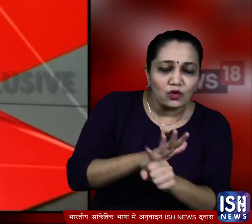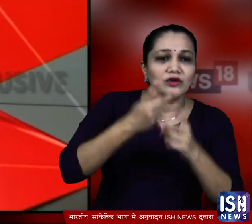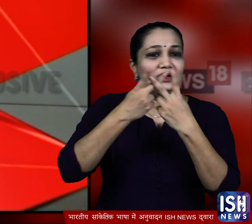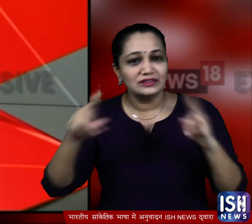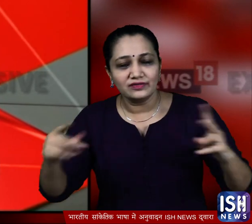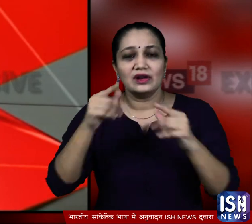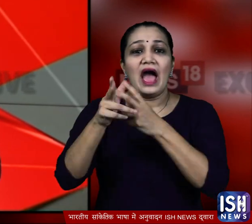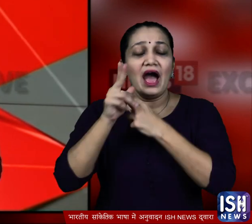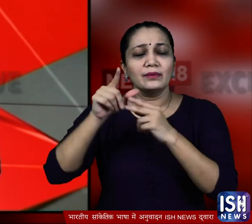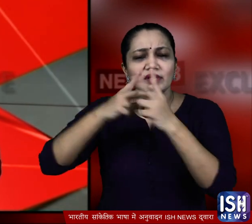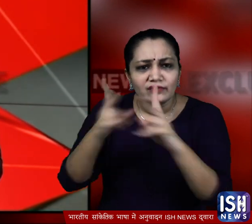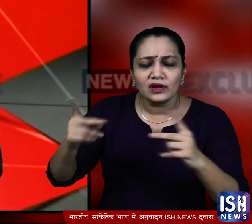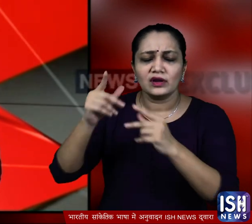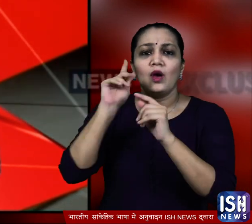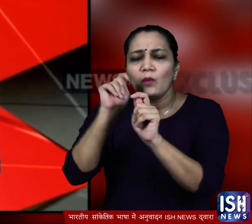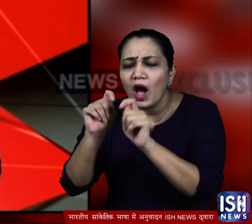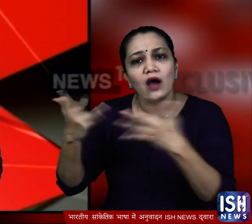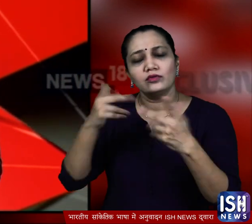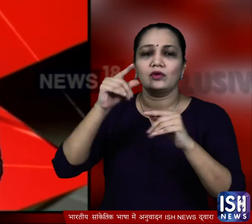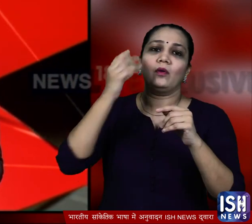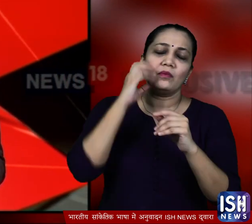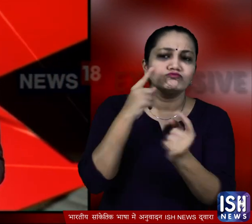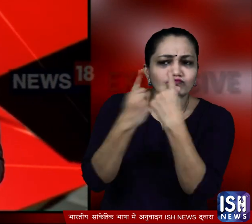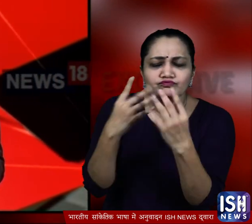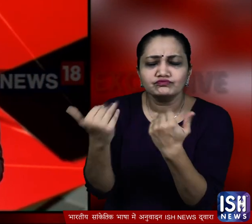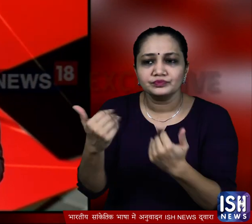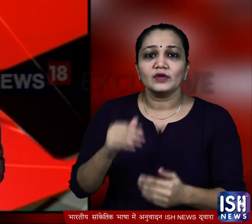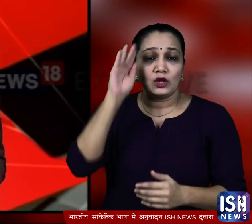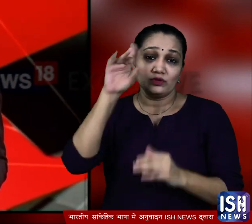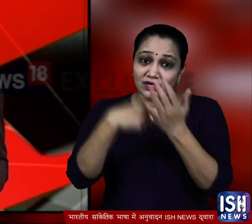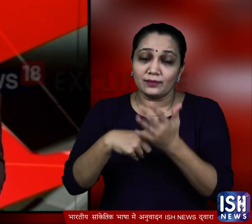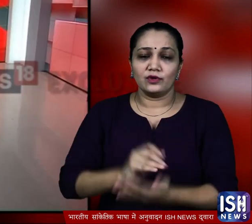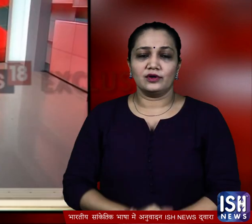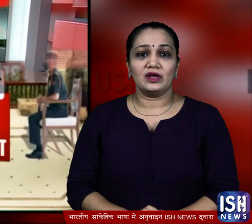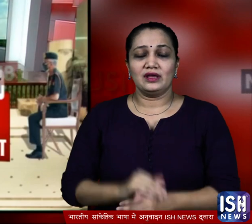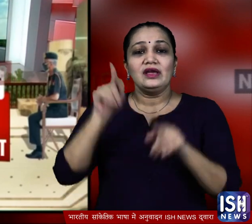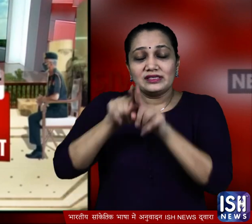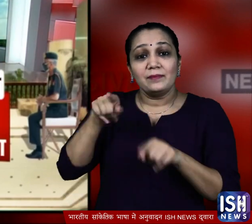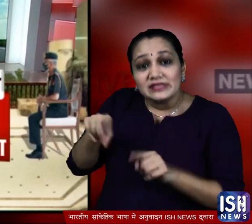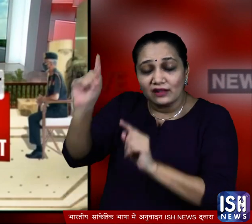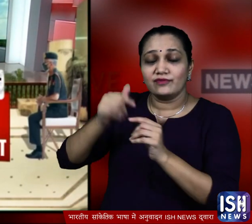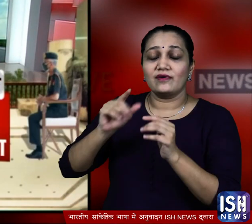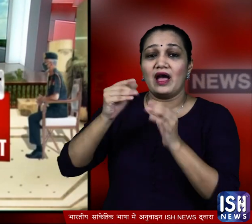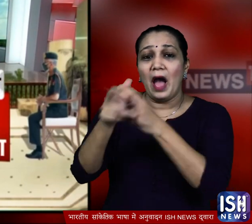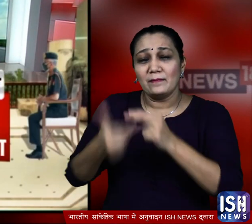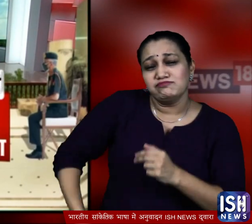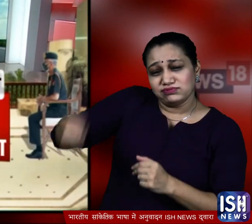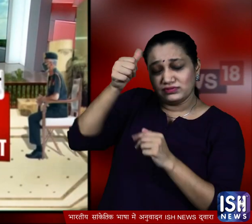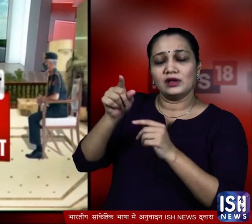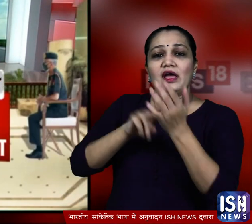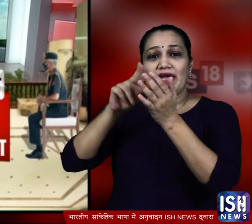खिलाफ लड़ाई में सेना के कामों की प्रधान मंतरी ने समीक शाकी न्यूज एटीन के संदीब बोल की रिपॉर्ट है कि इस मामले में खुद सेना प्रमुक